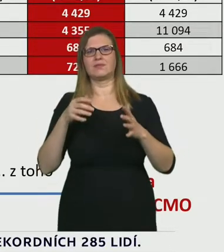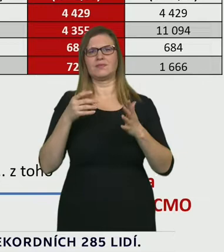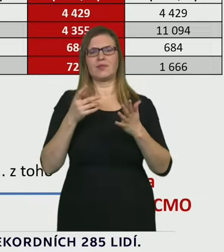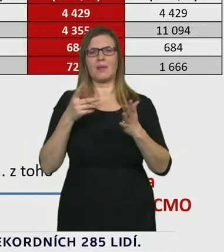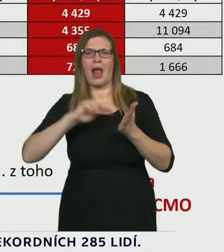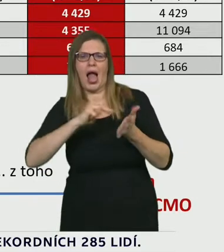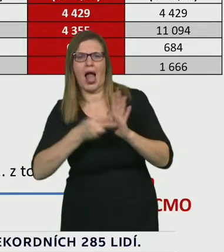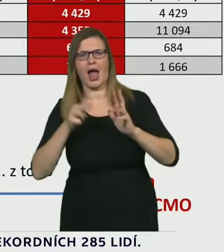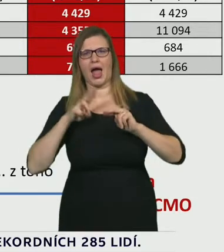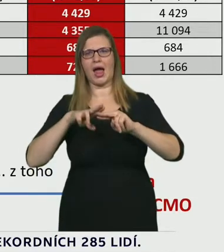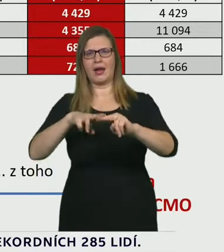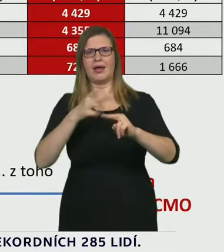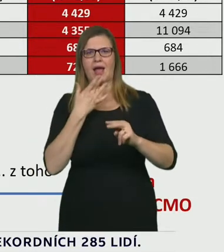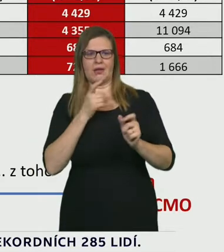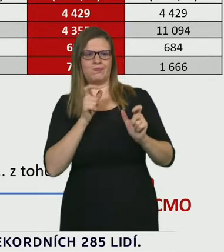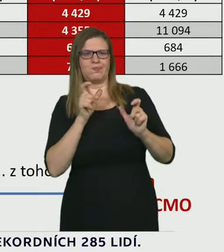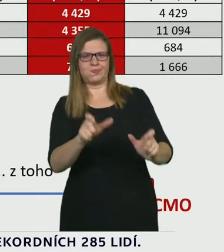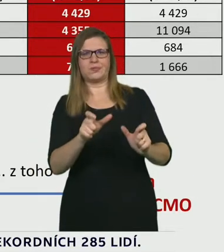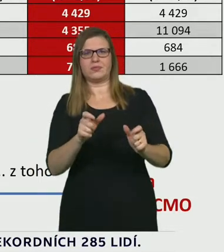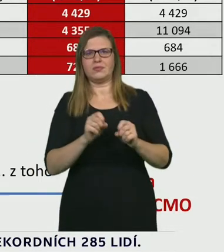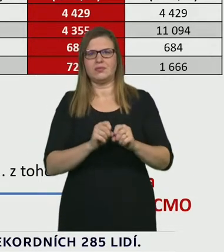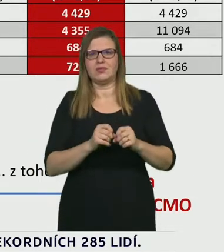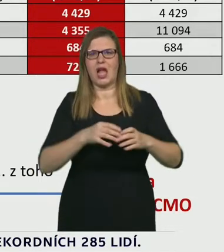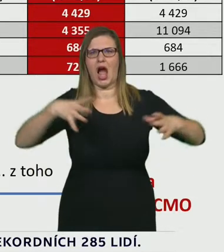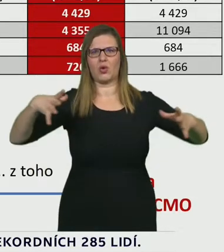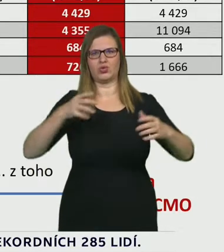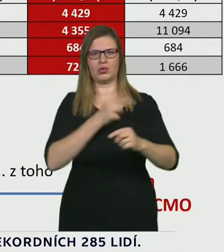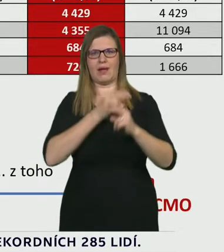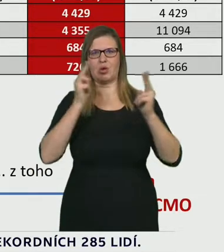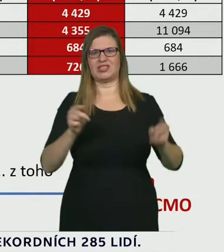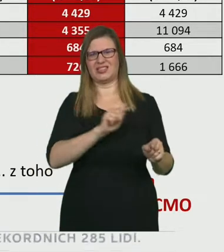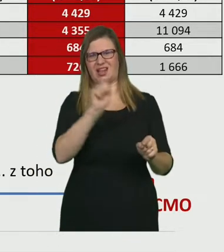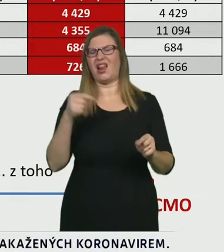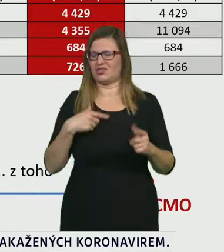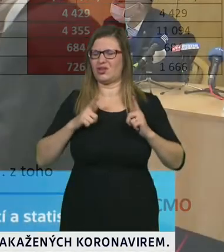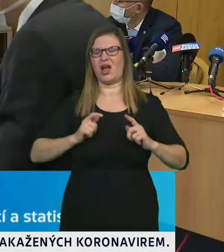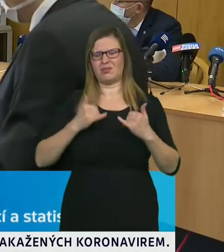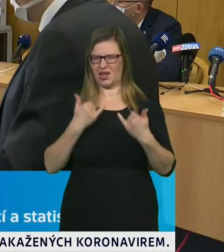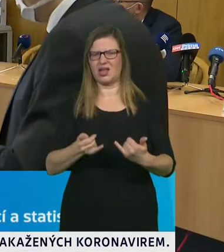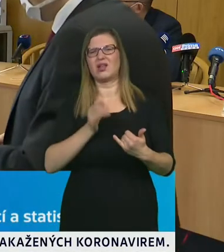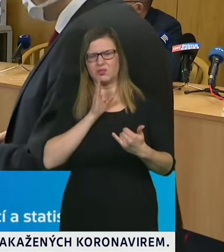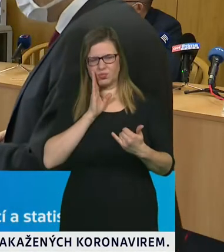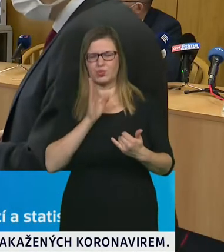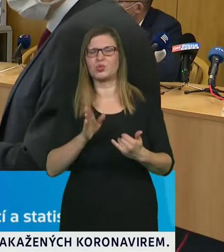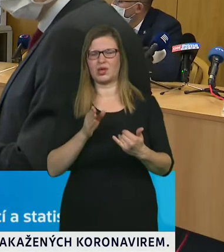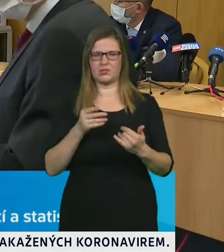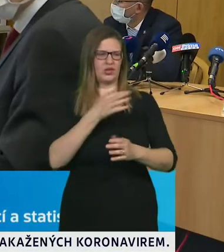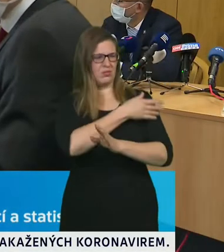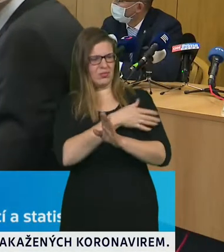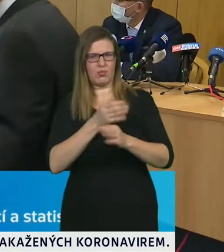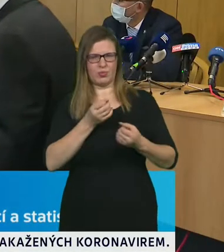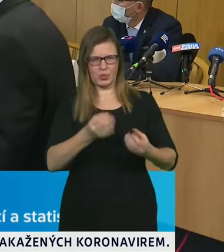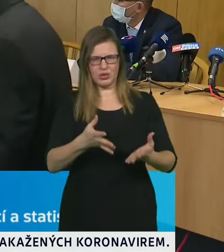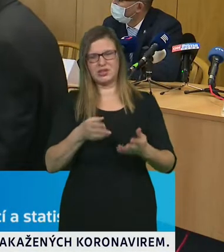budoucnosti můžeme bohužel počítat s tím, že tam dojde k nárůstu. Samozřejmě s tím bude asi souviset i nárůst